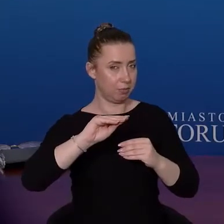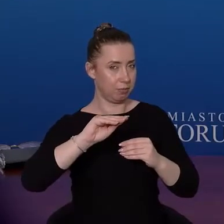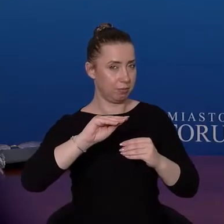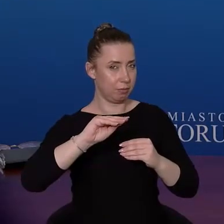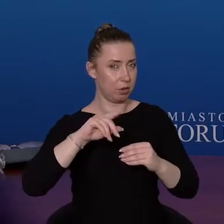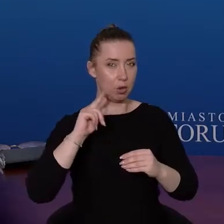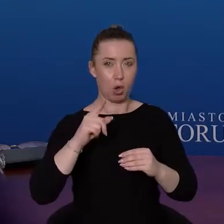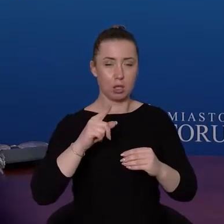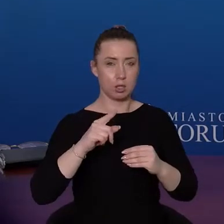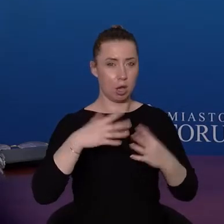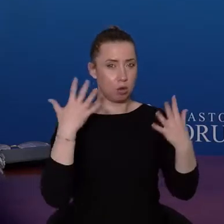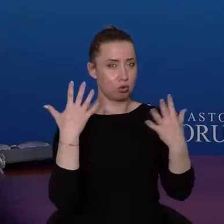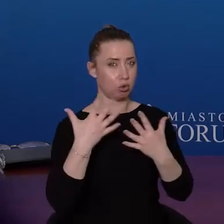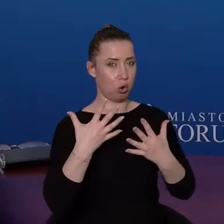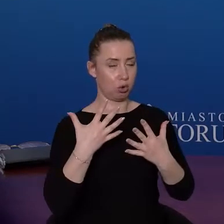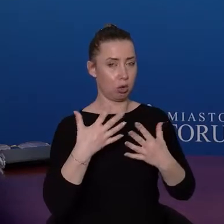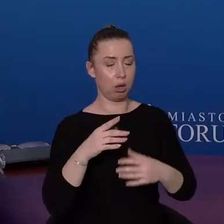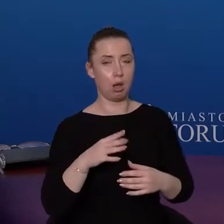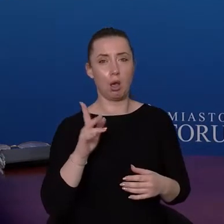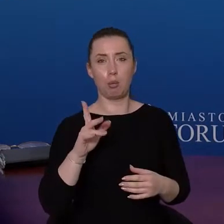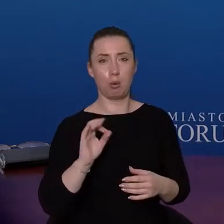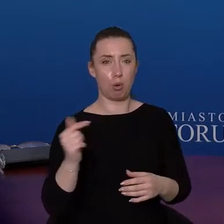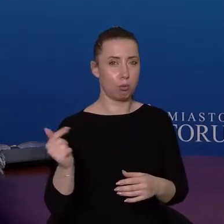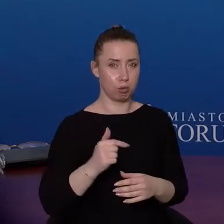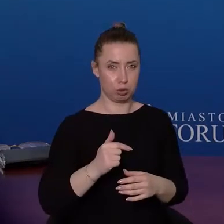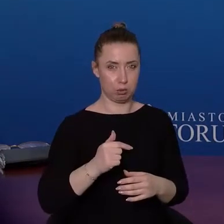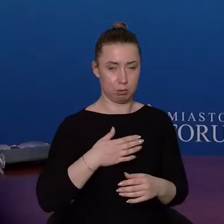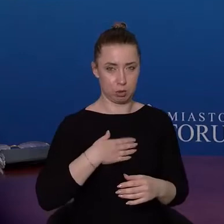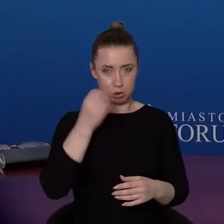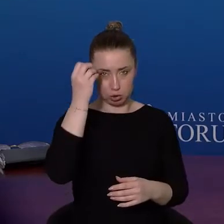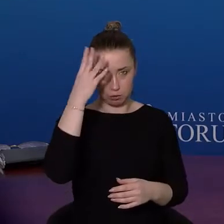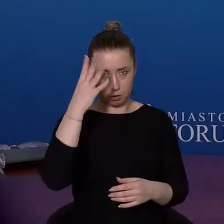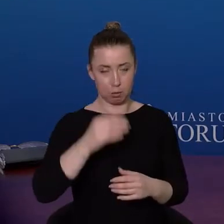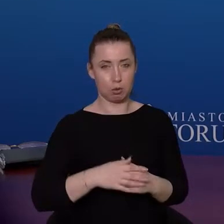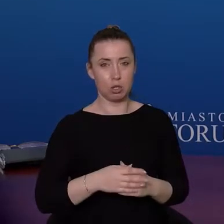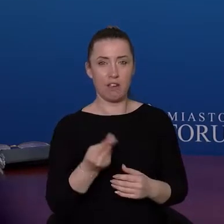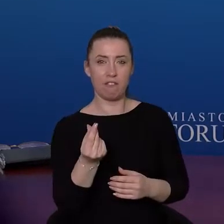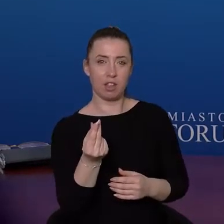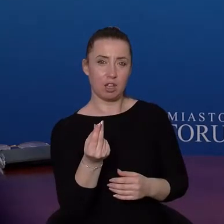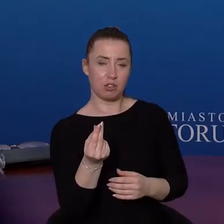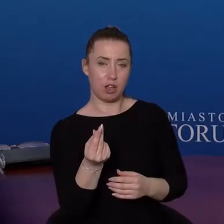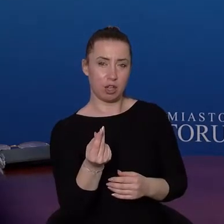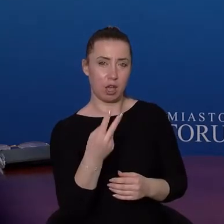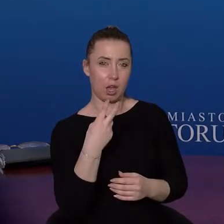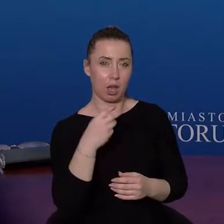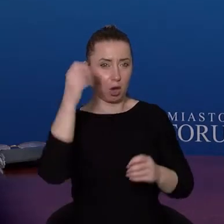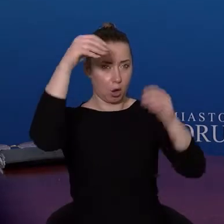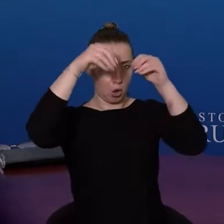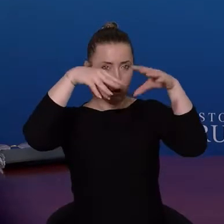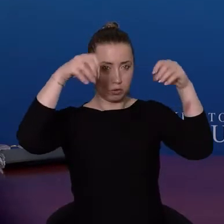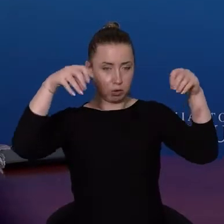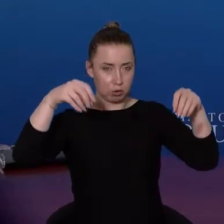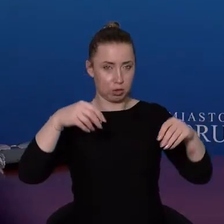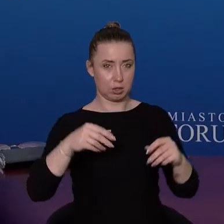abstrakcyjne, bo przecież musimy mieć świadomość, że finansowanie oświetlenia to jest naszej